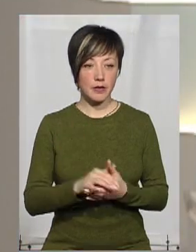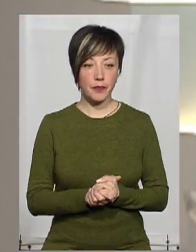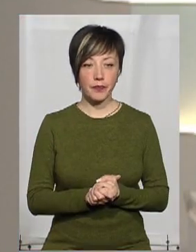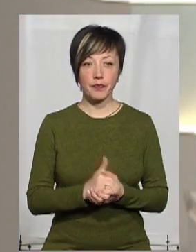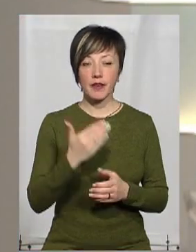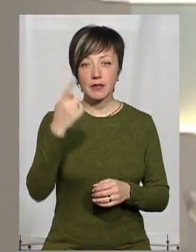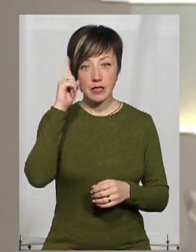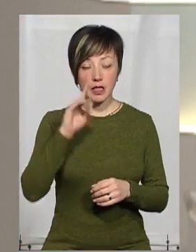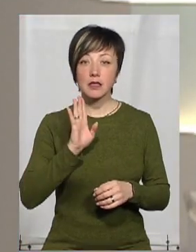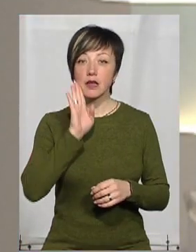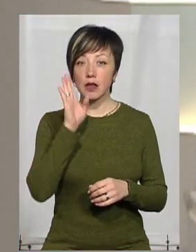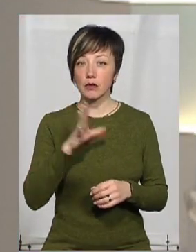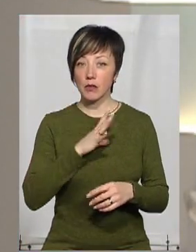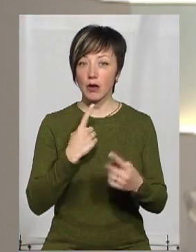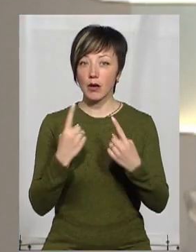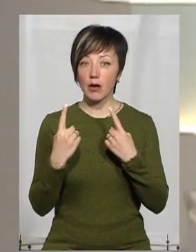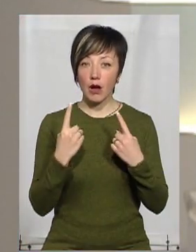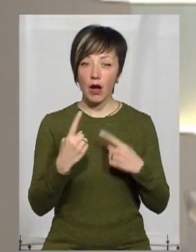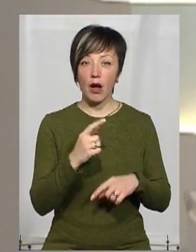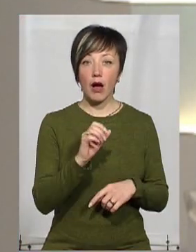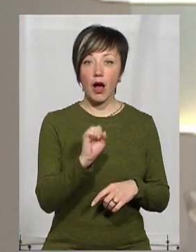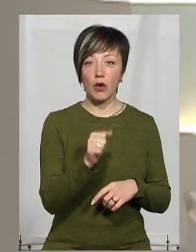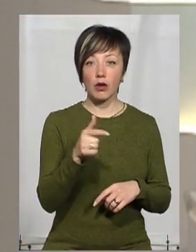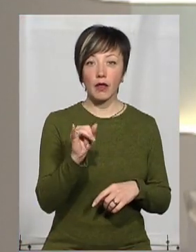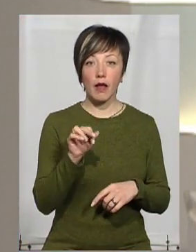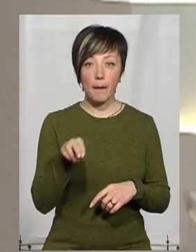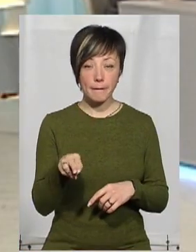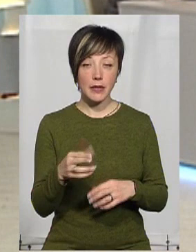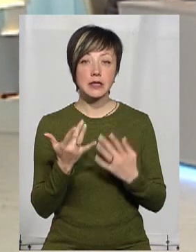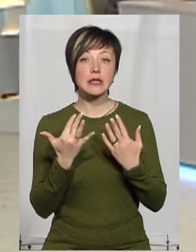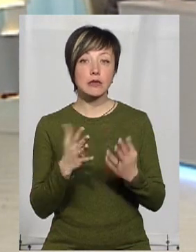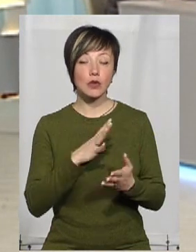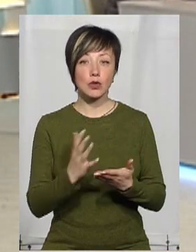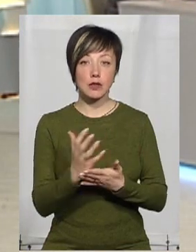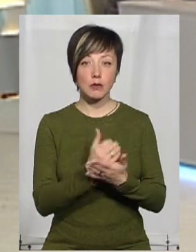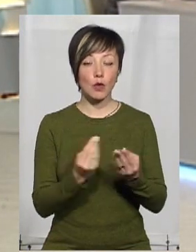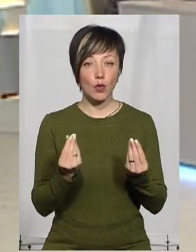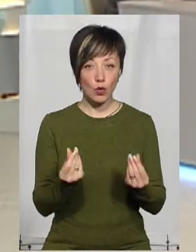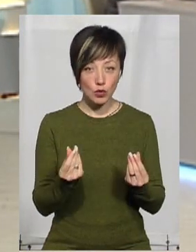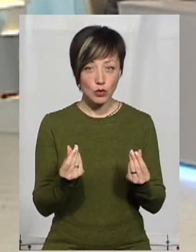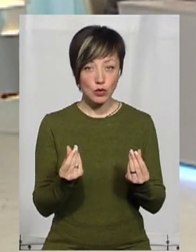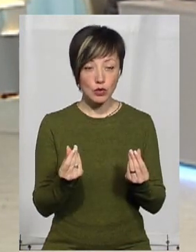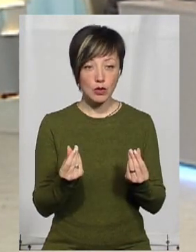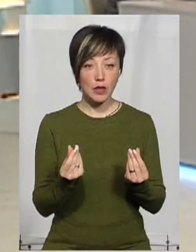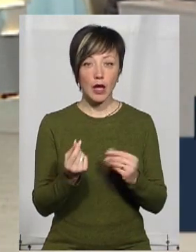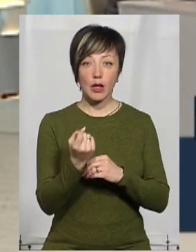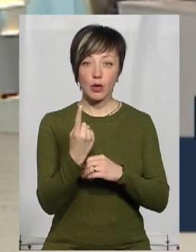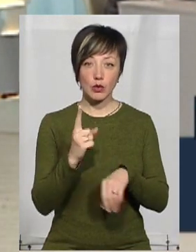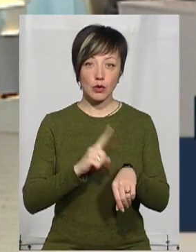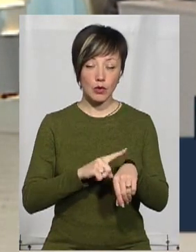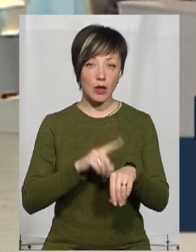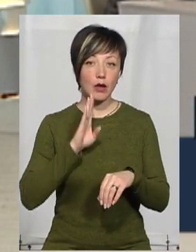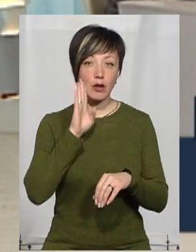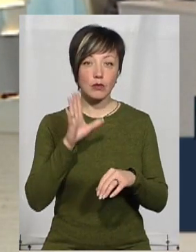Ви знаєте, коли я зранку говорила з Альоною Огнаб і запитувала, скільки було зібрано коштів, то десь на 11